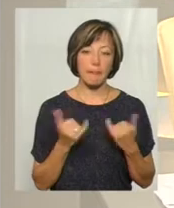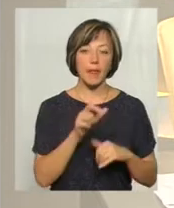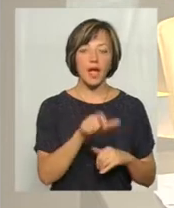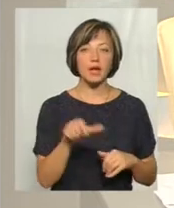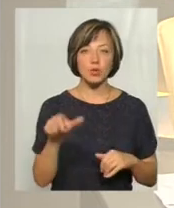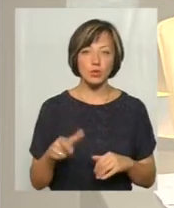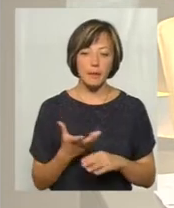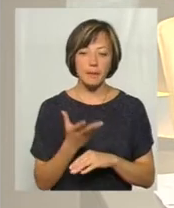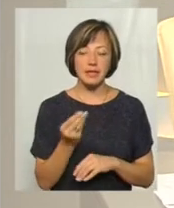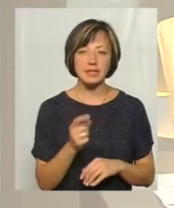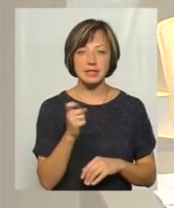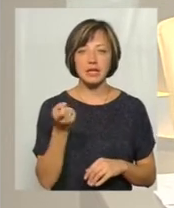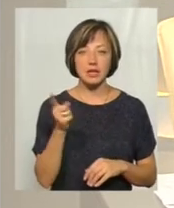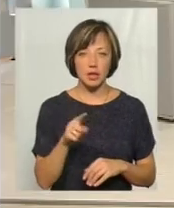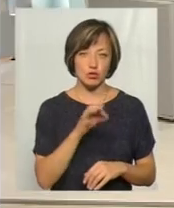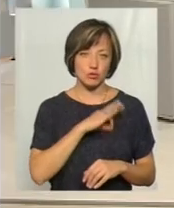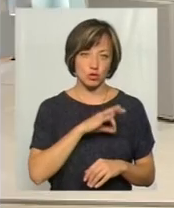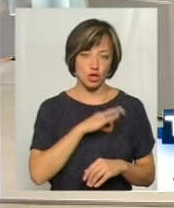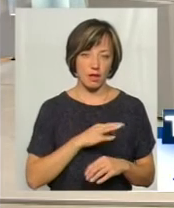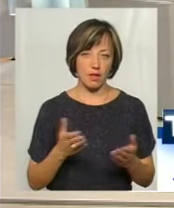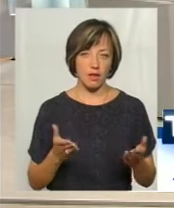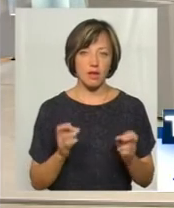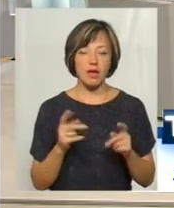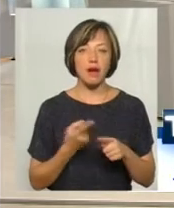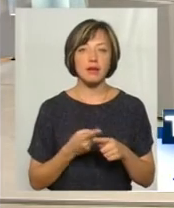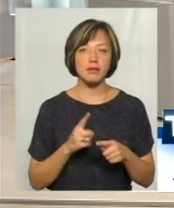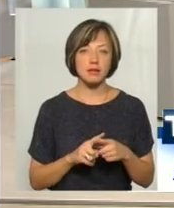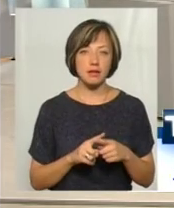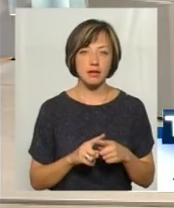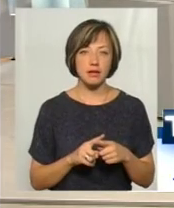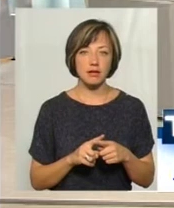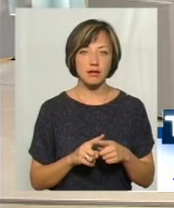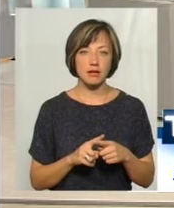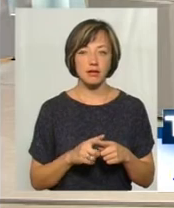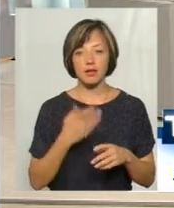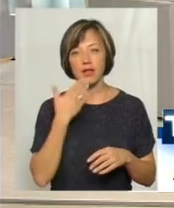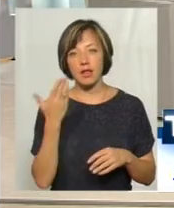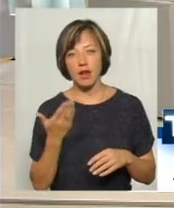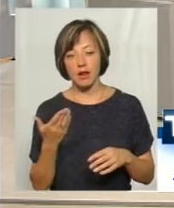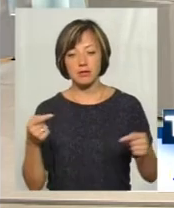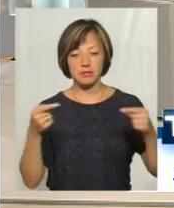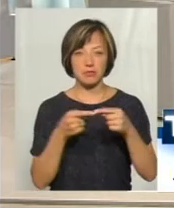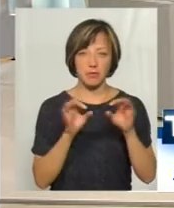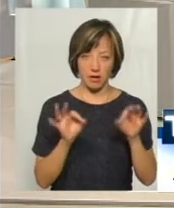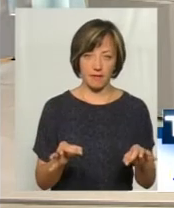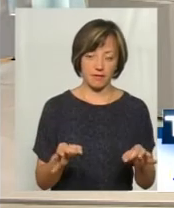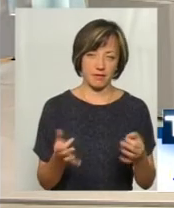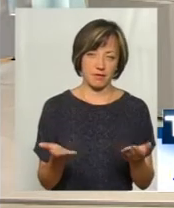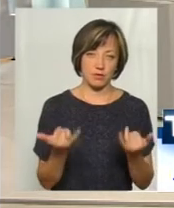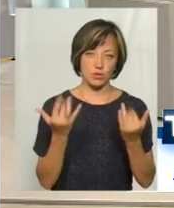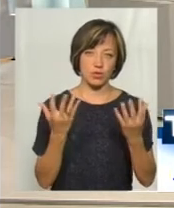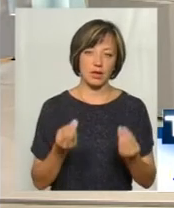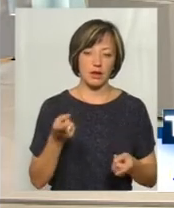платитимуть лише за те, що спожили. Наскільки це у цій всій декларації на сьогоднішній день